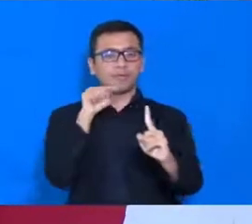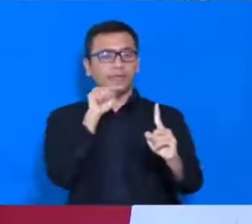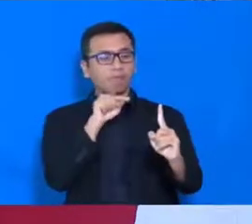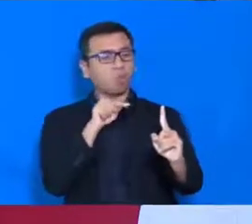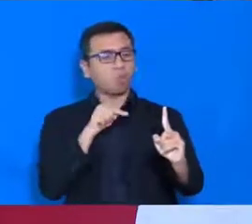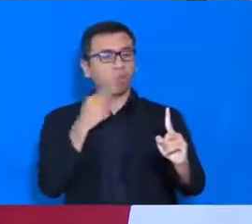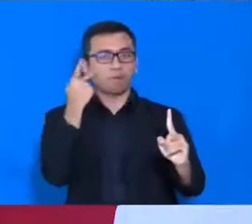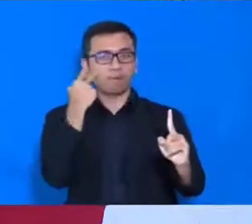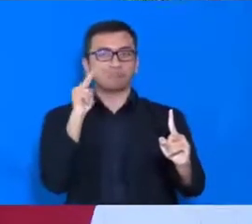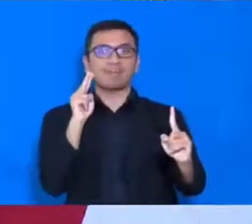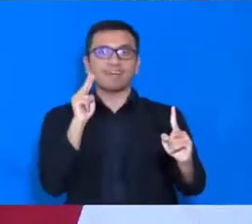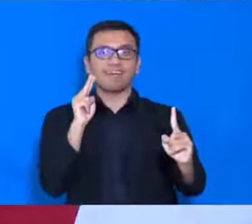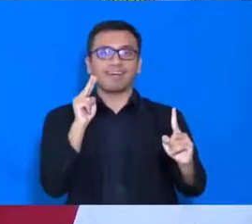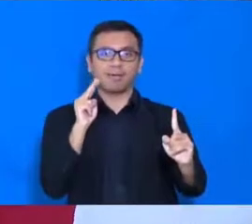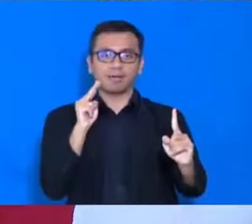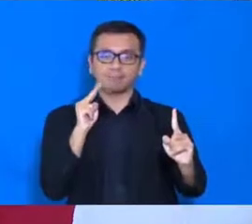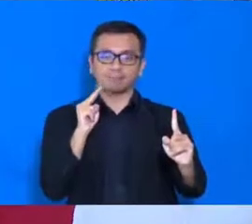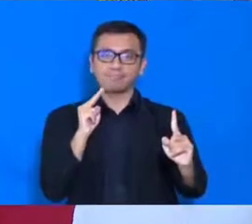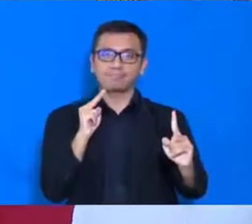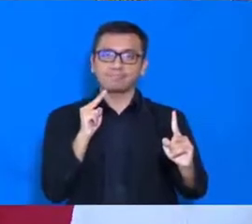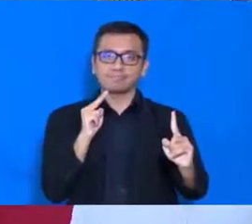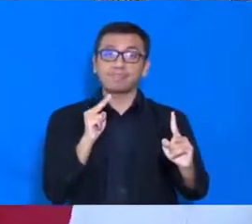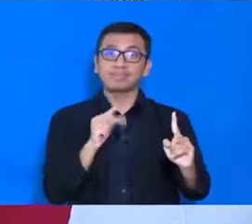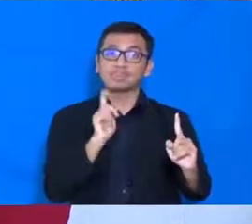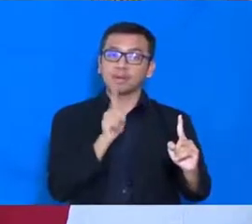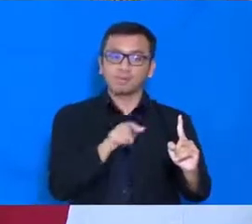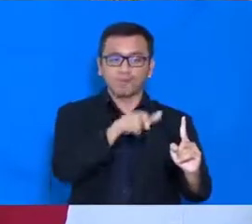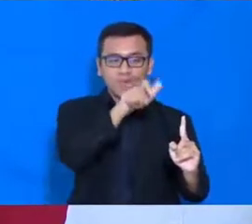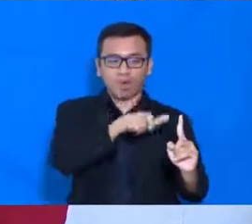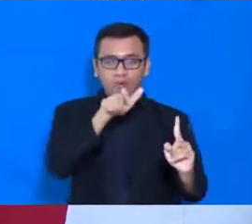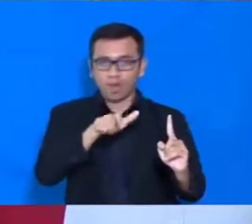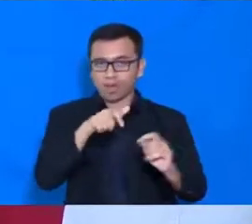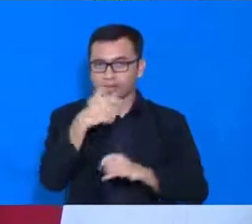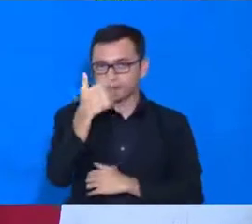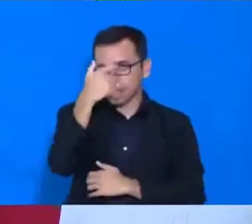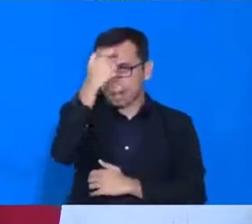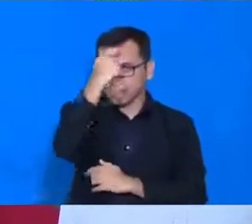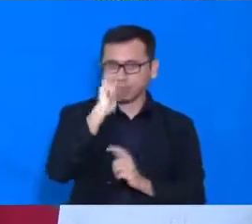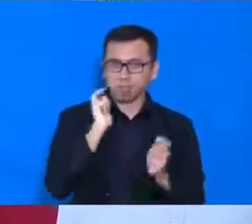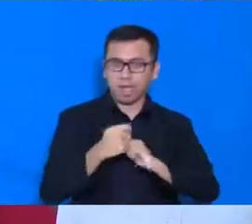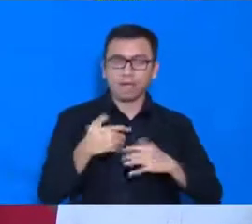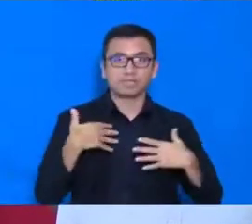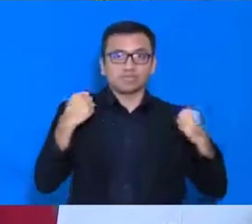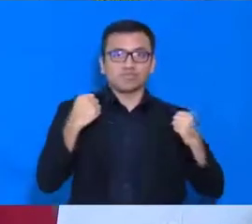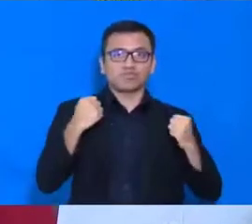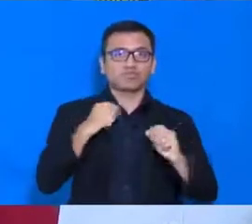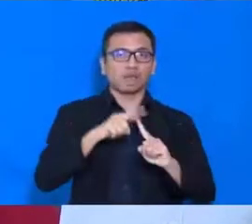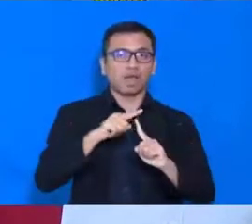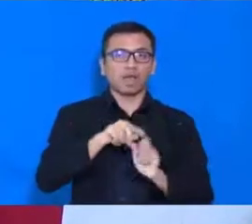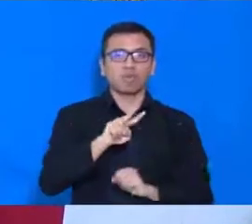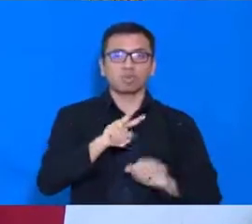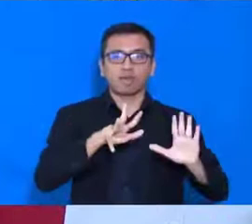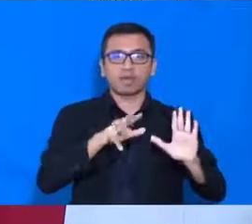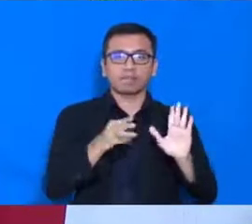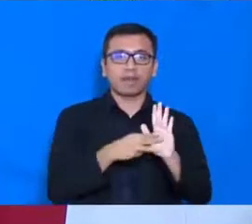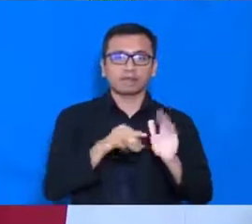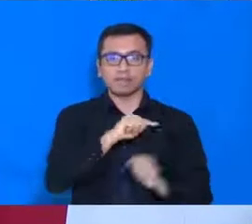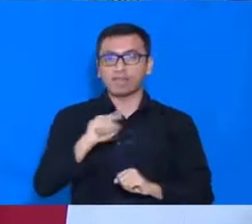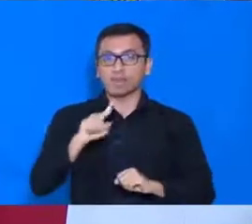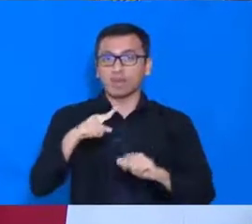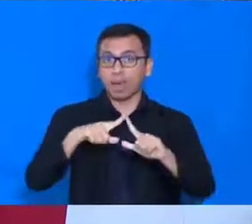sebagaimana kita ketahui, data pasien sembuh, dari tanggal, 29 Maret, hingga 1 April,